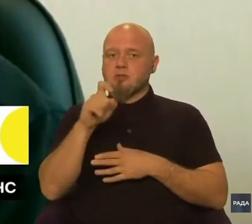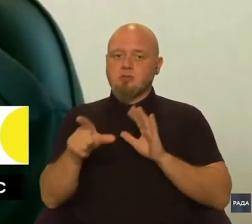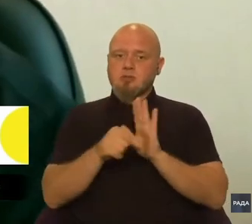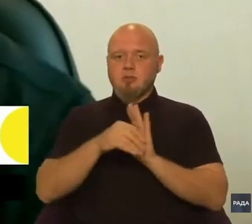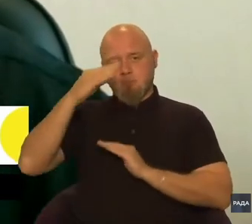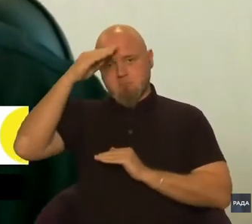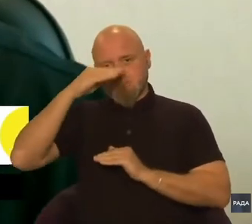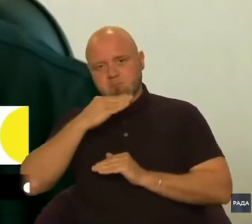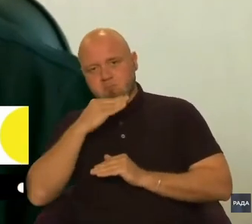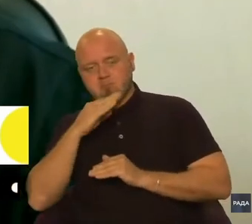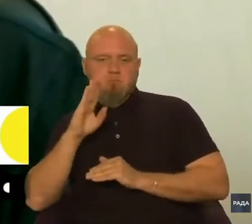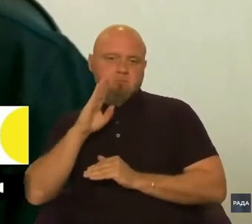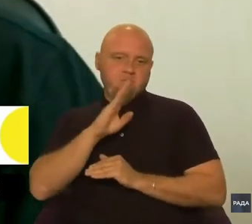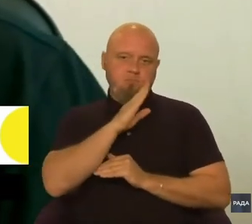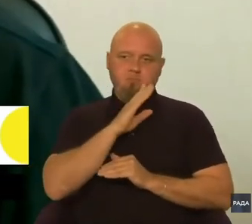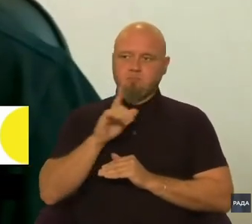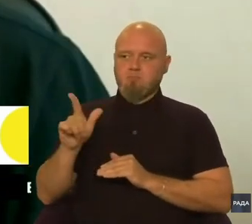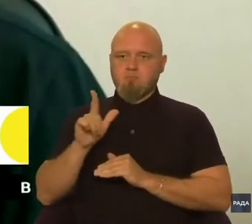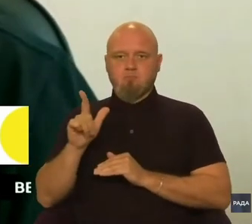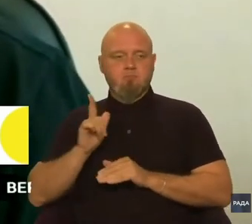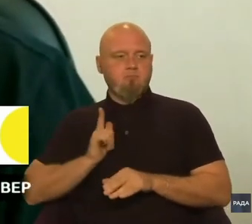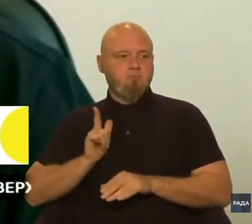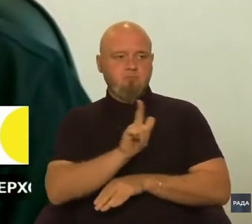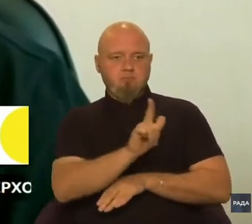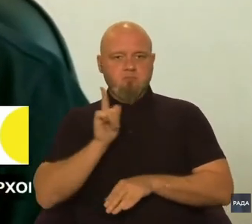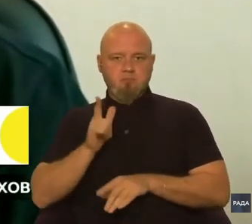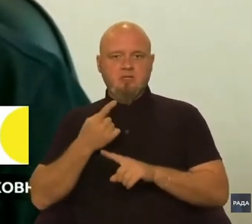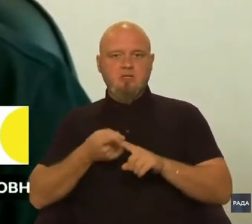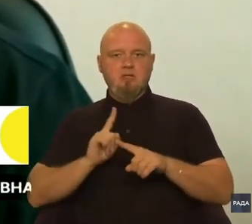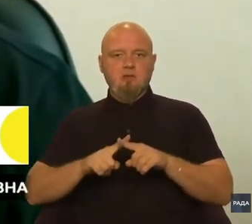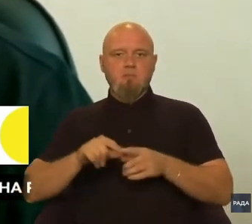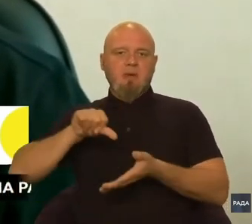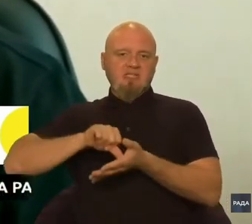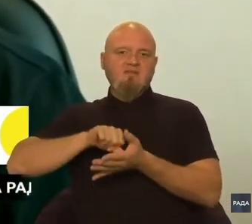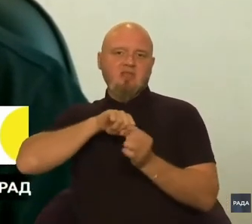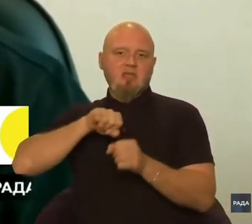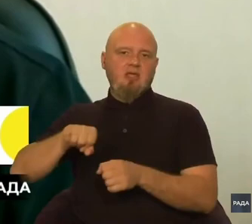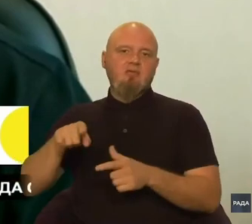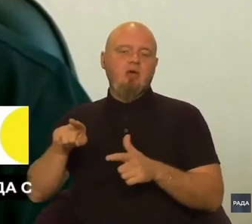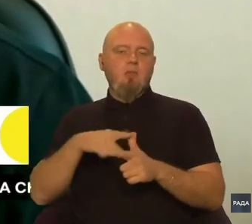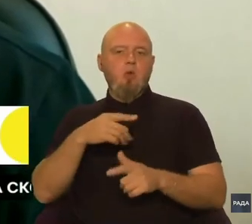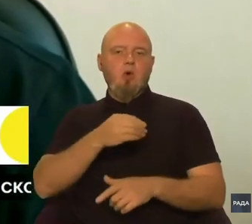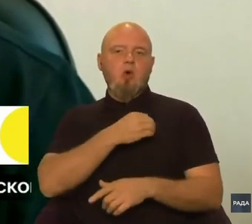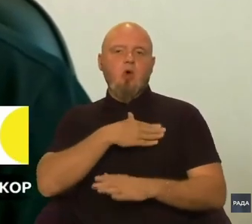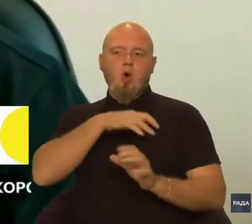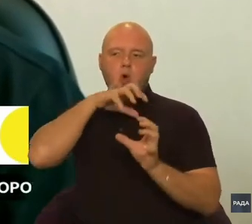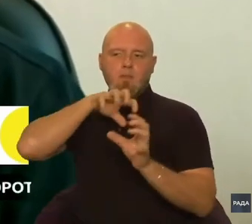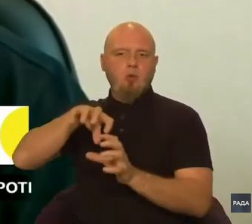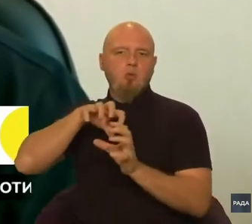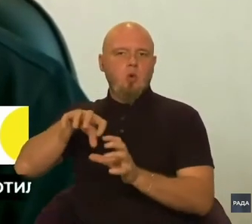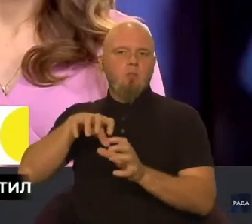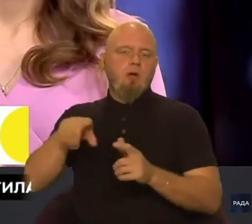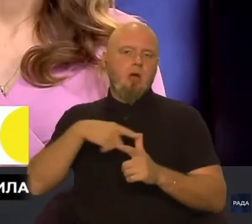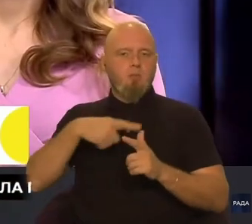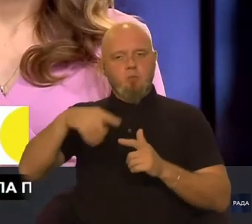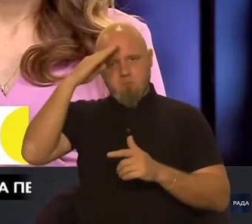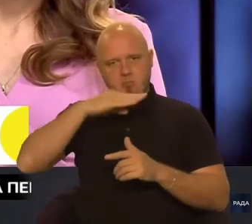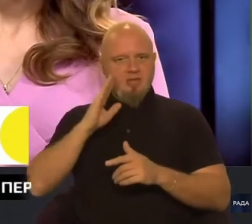або з одним представників цих неповнолітніх осіб, або опікуном. Опікуном або батьки.